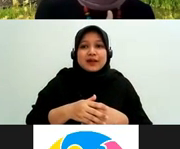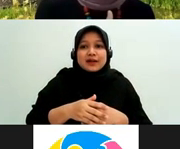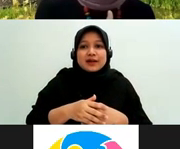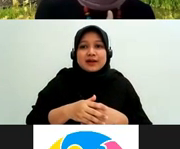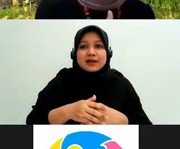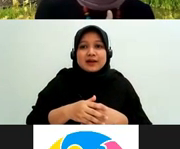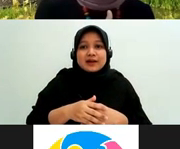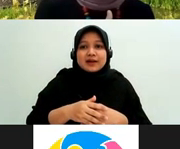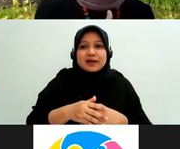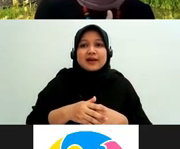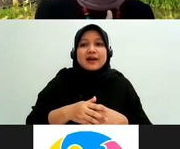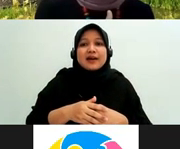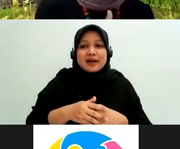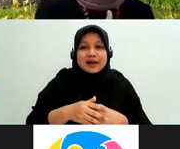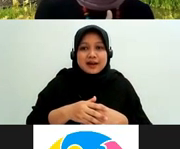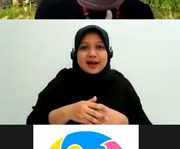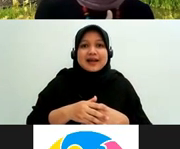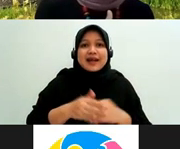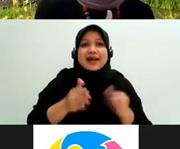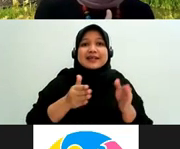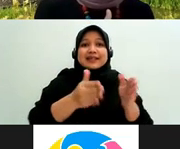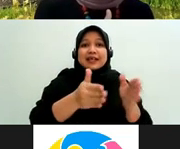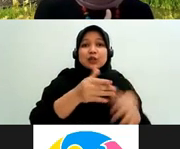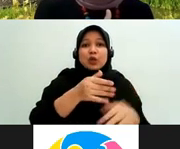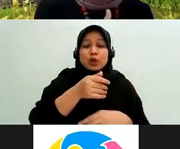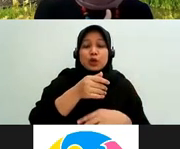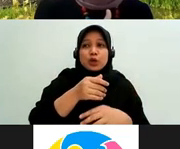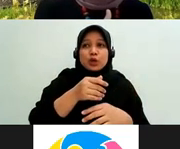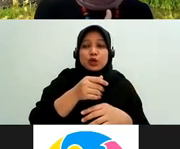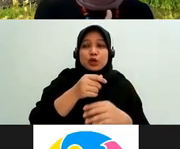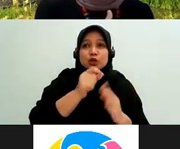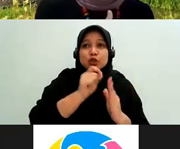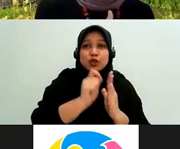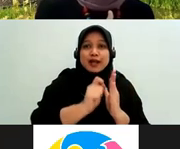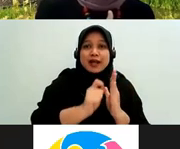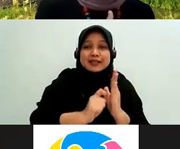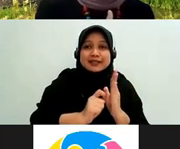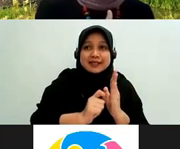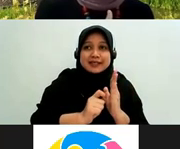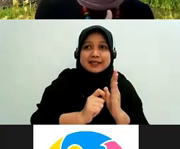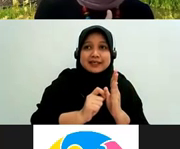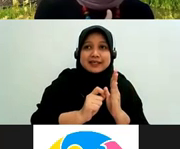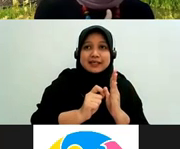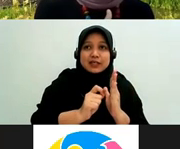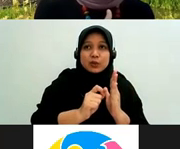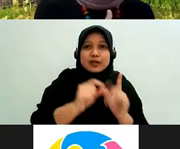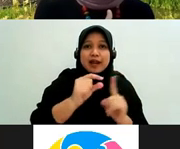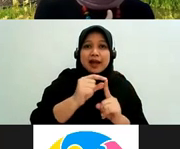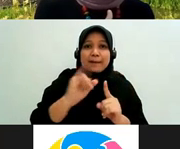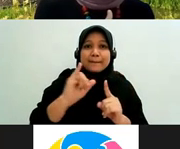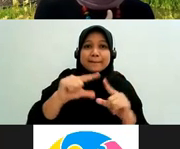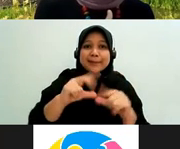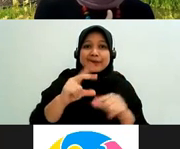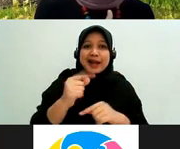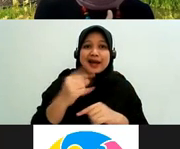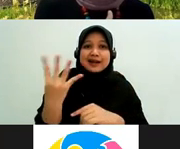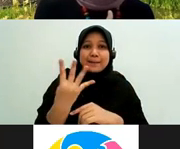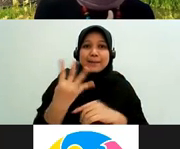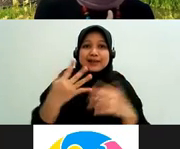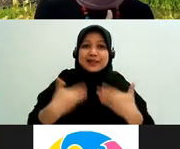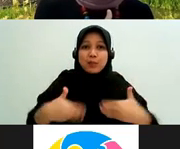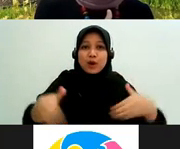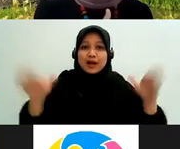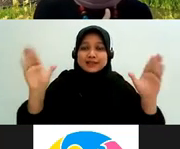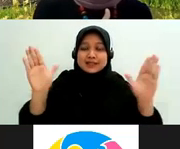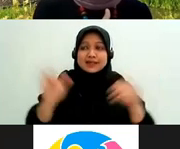di sektor jurnalistik itu disebut sebagai pilar keempat demokrasi karena melalui kebebasan pers